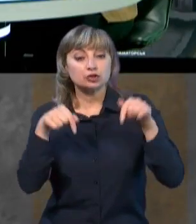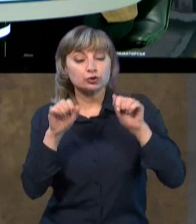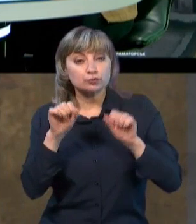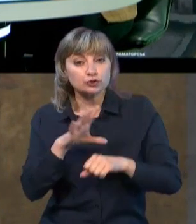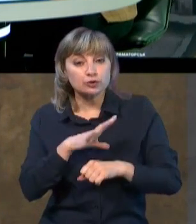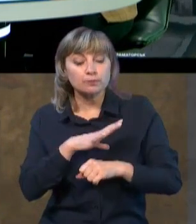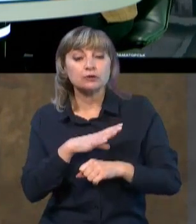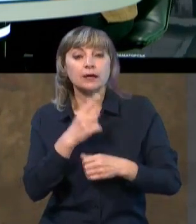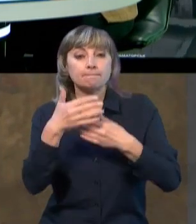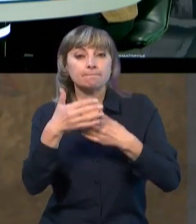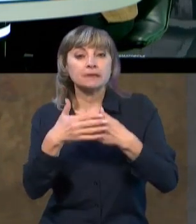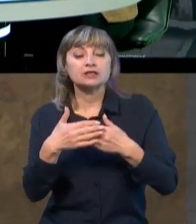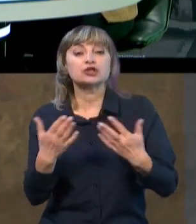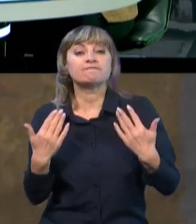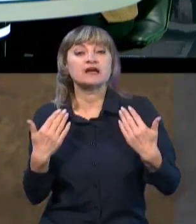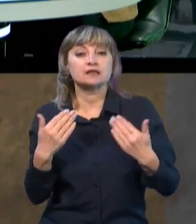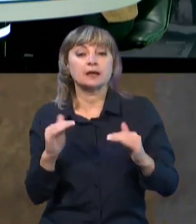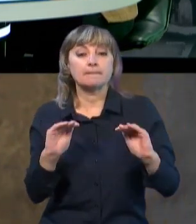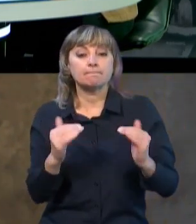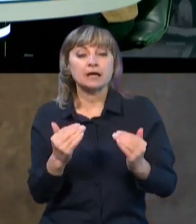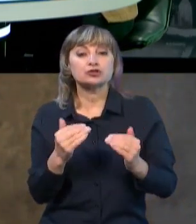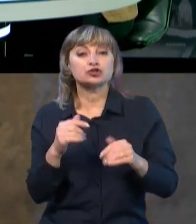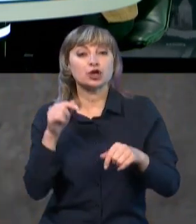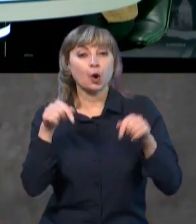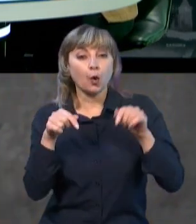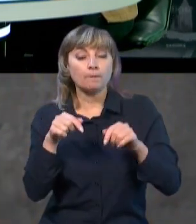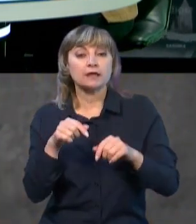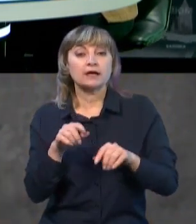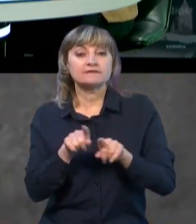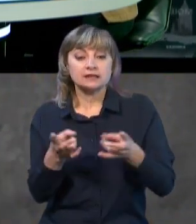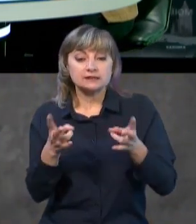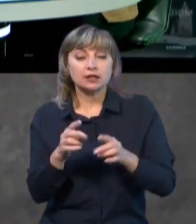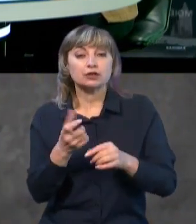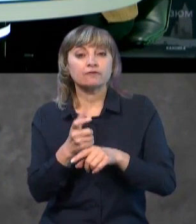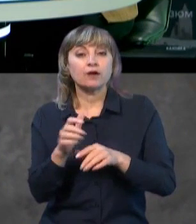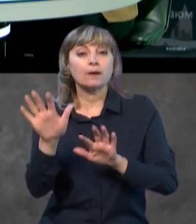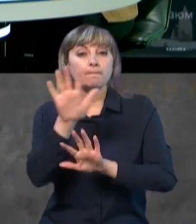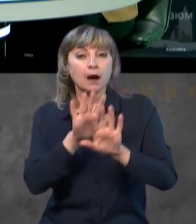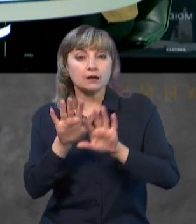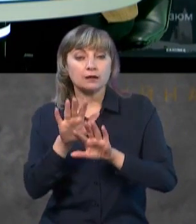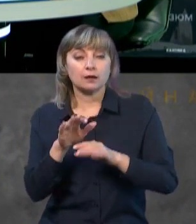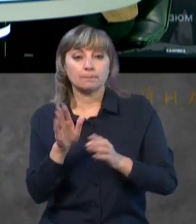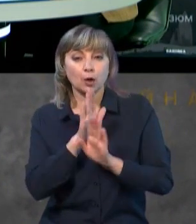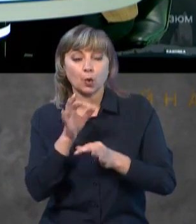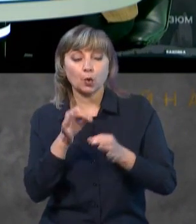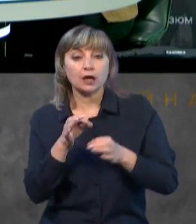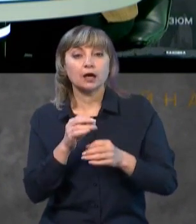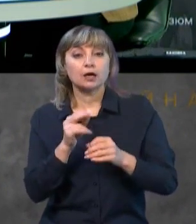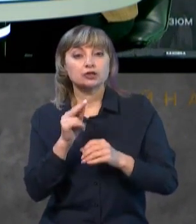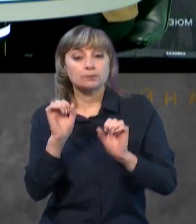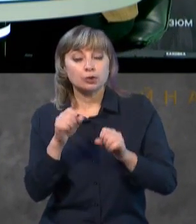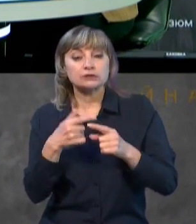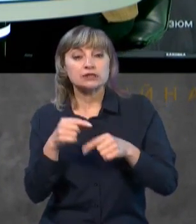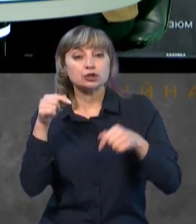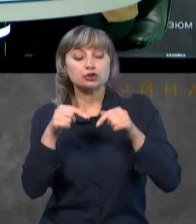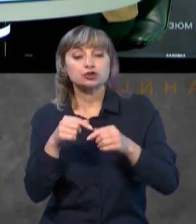і так ближче до вихідних вже менше трохи опадів, але все одно залишається доволі хмарна погода. Пані Наталіо, чи можуть ось ці